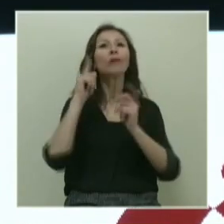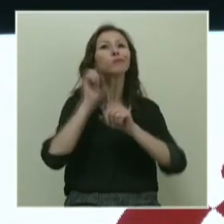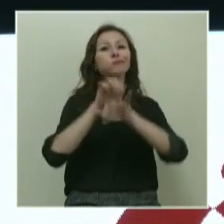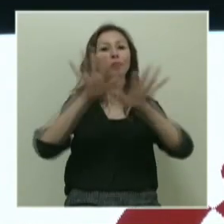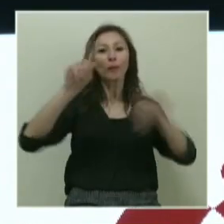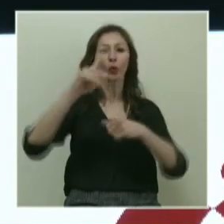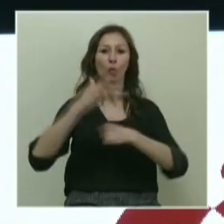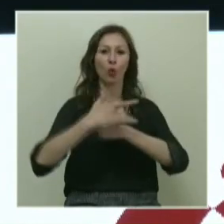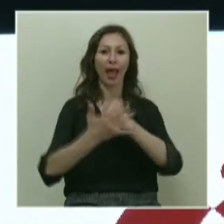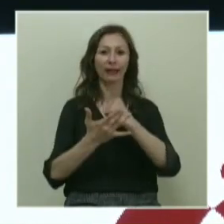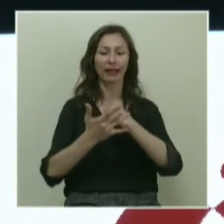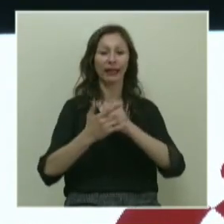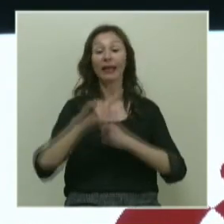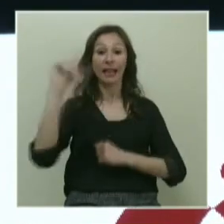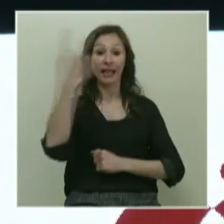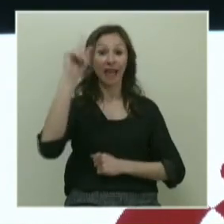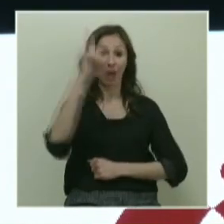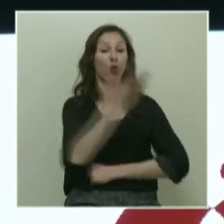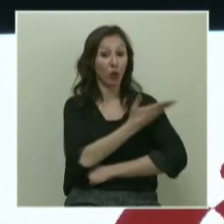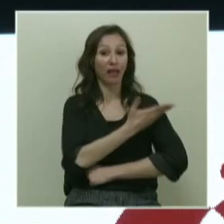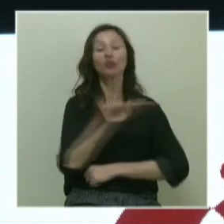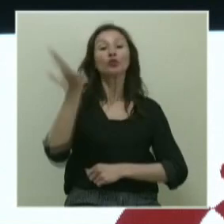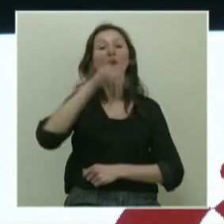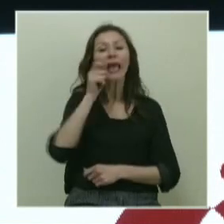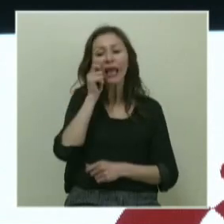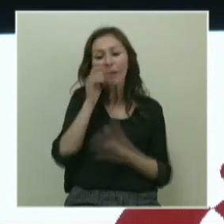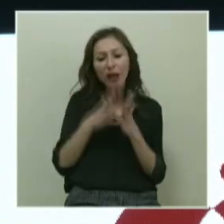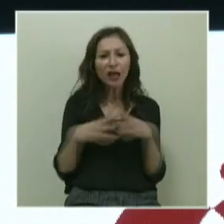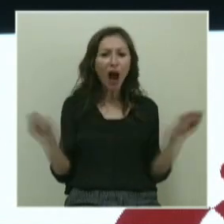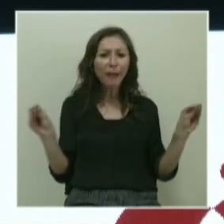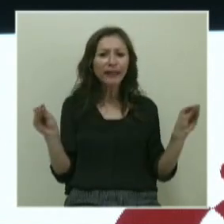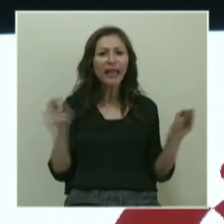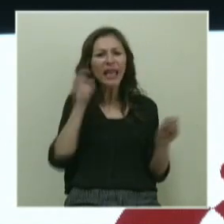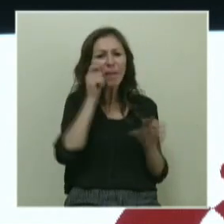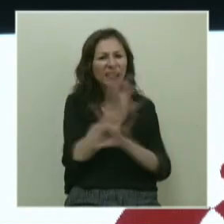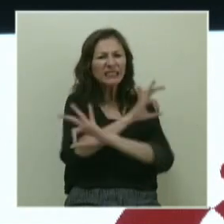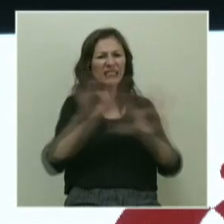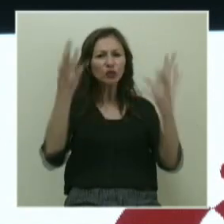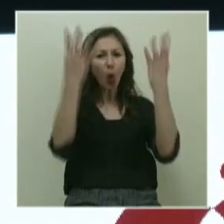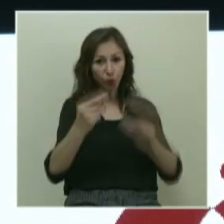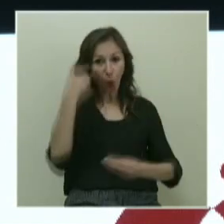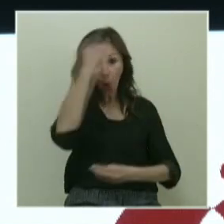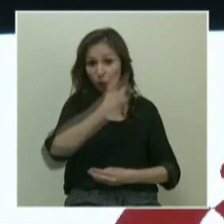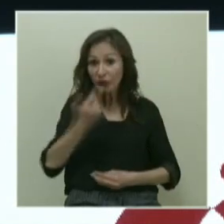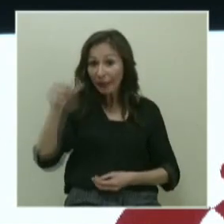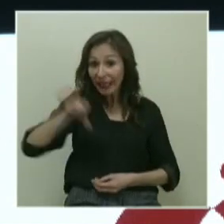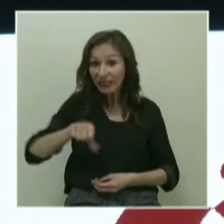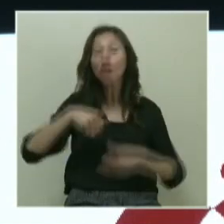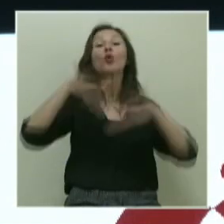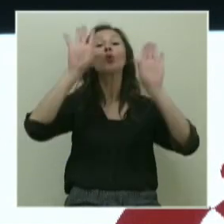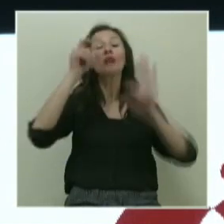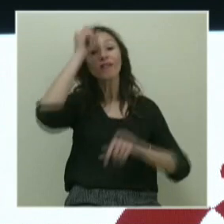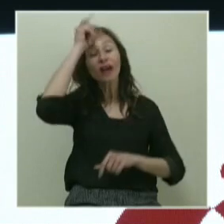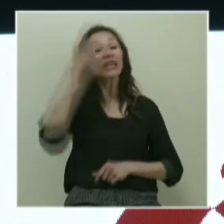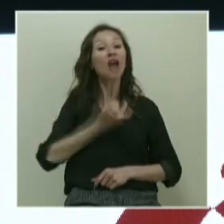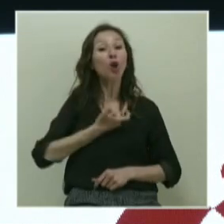ülkeydi. Lider ülkeydi. Sonra imanını kaybetti. İmansız oldu da, o yüzden mi yenildi? Yoksa Fatih ve